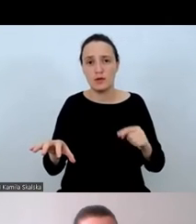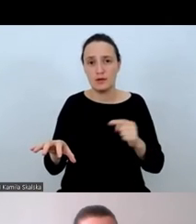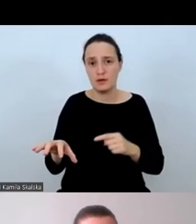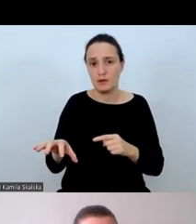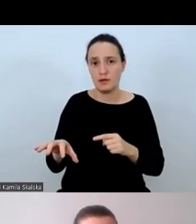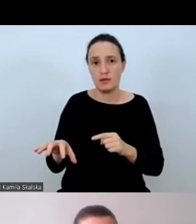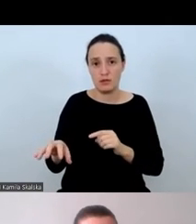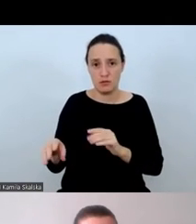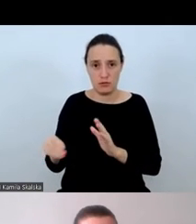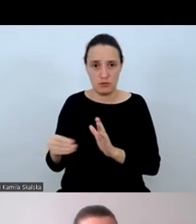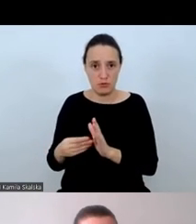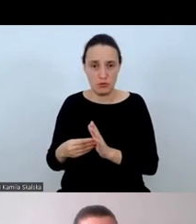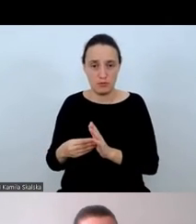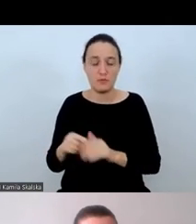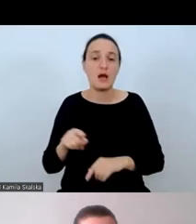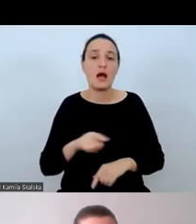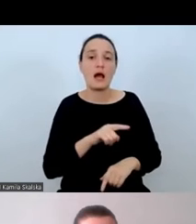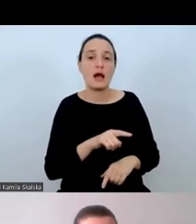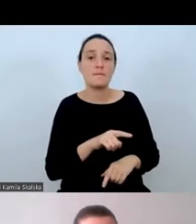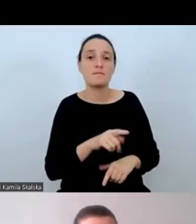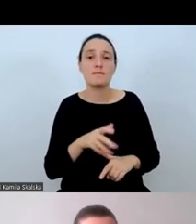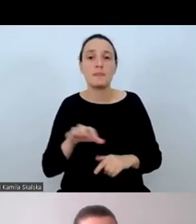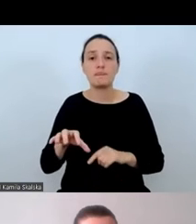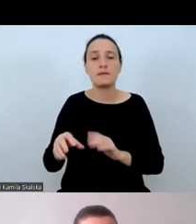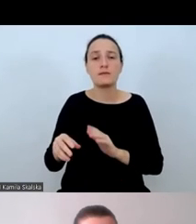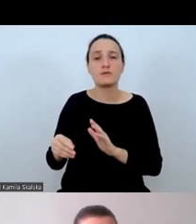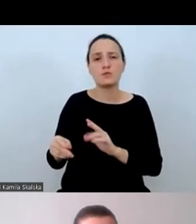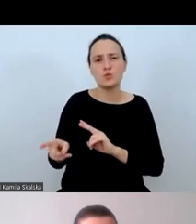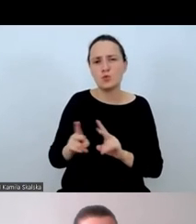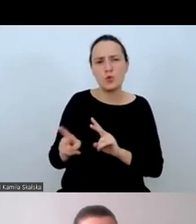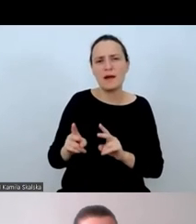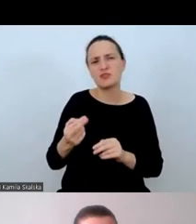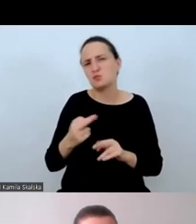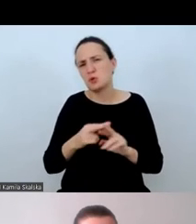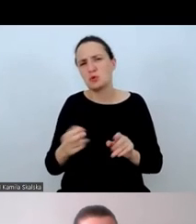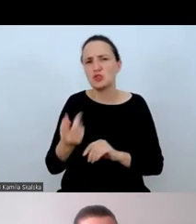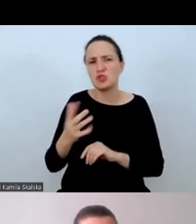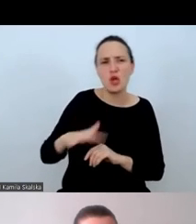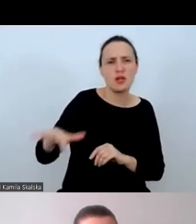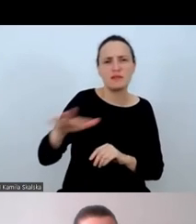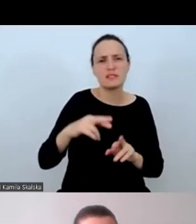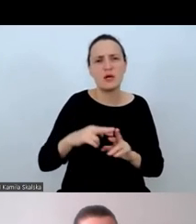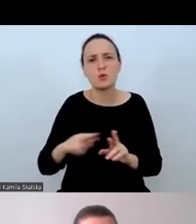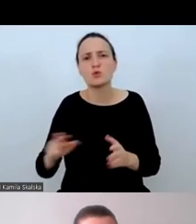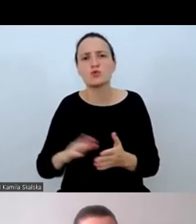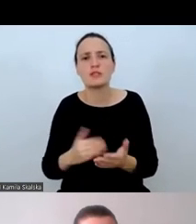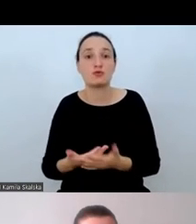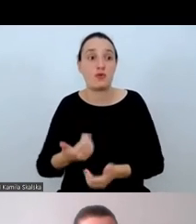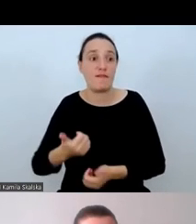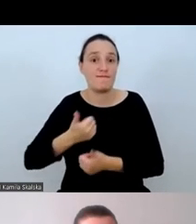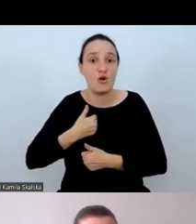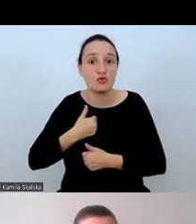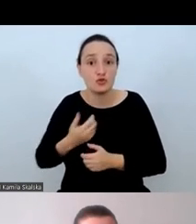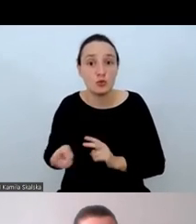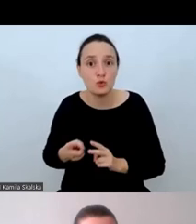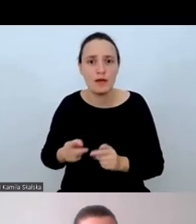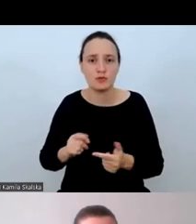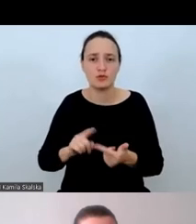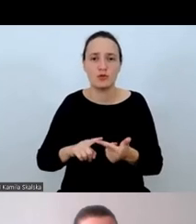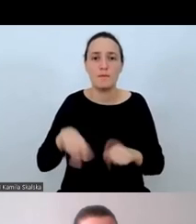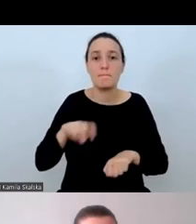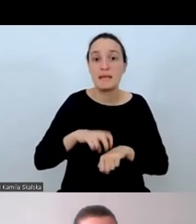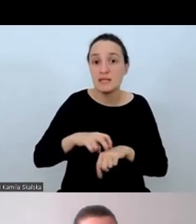Mieliśmy studentów i tłumaczy z różnych środowisk związanych na przykład z wojskiem, z medycyną.